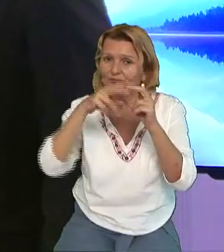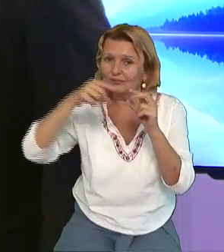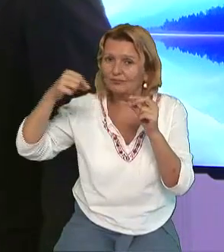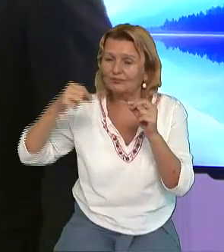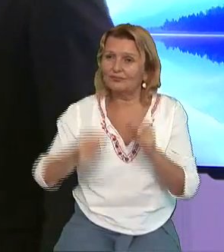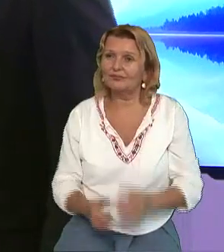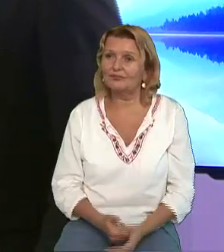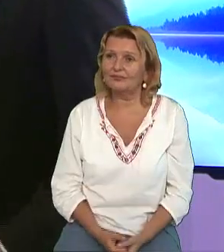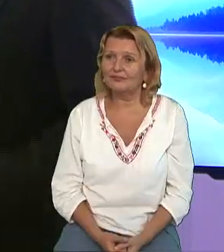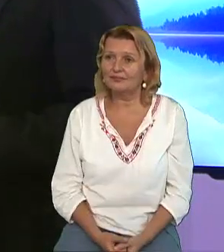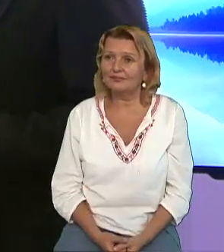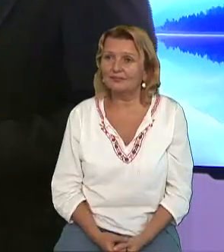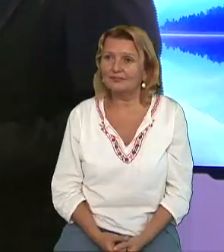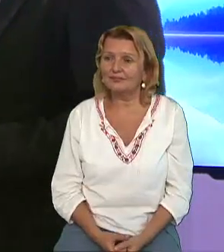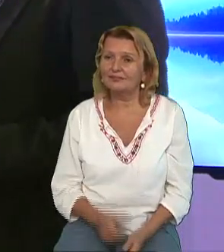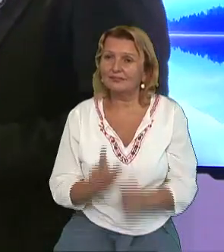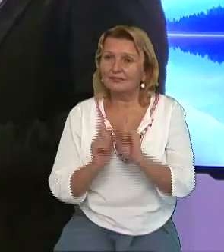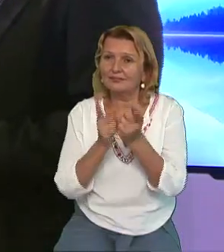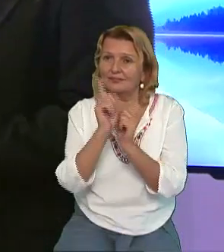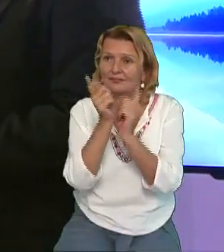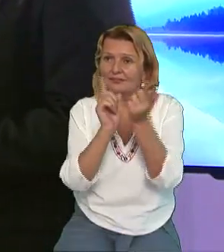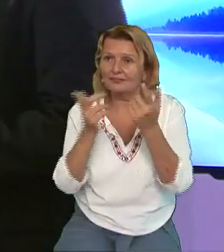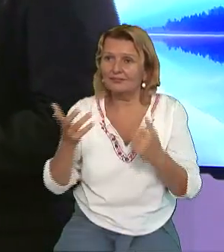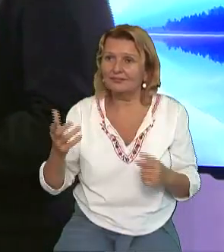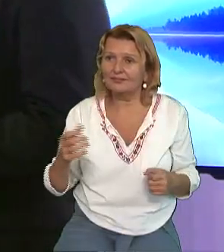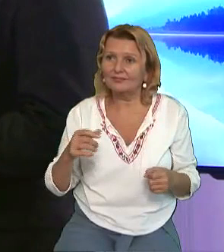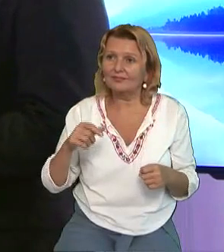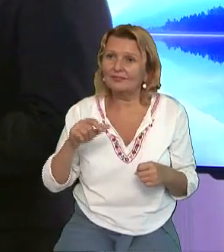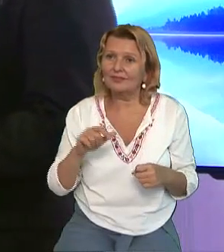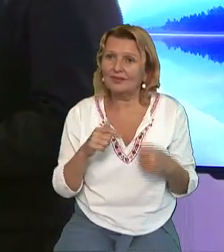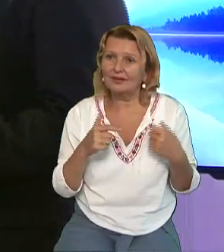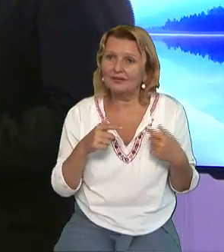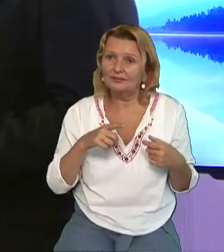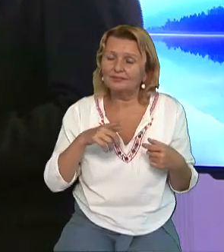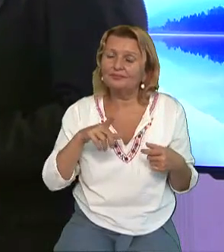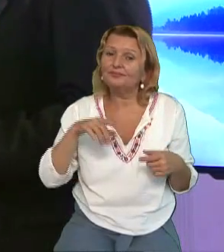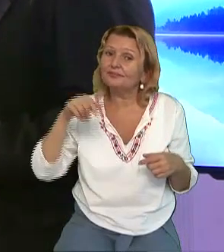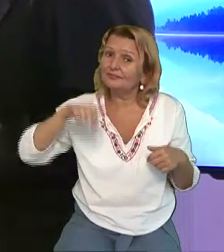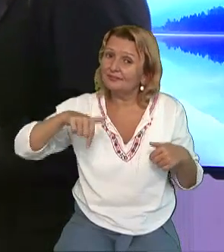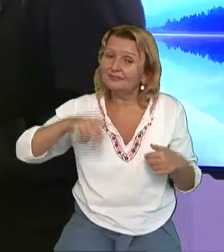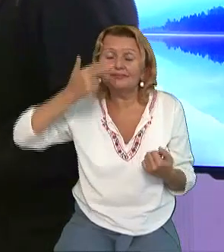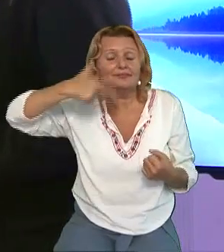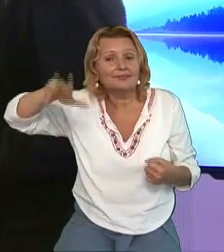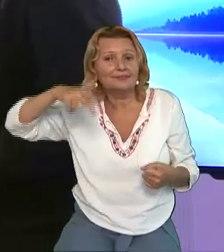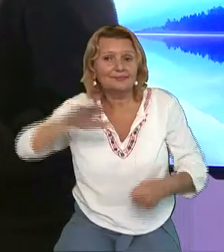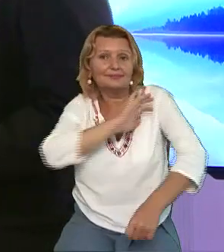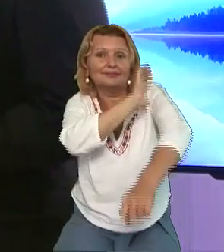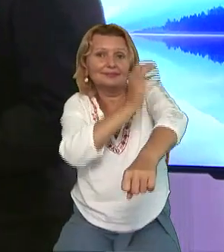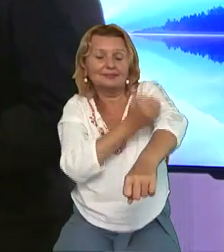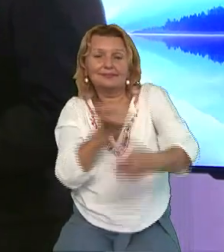Copacii cu putere De asemenei înfloresc